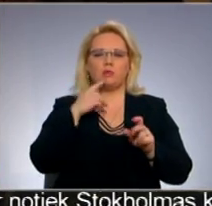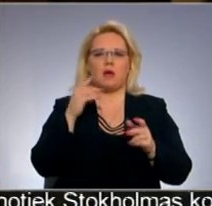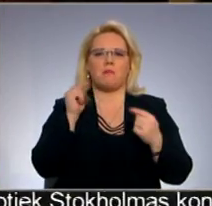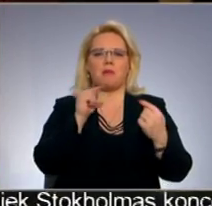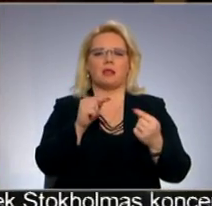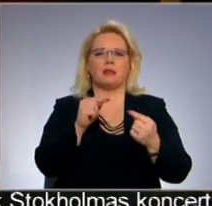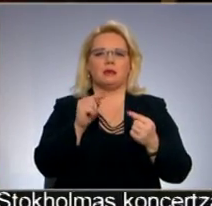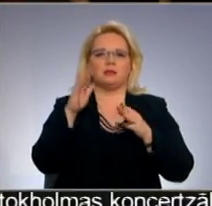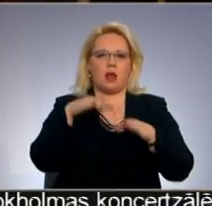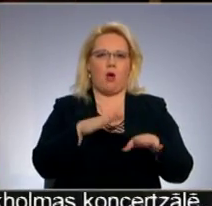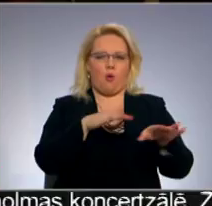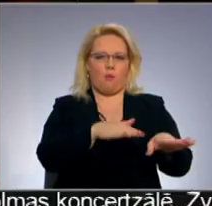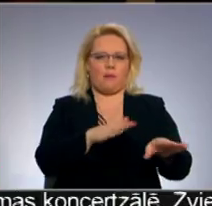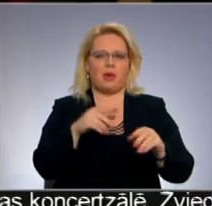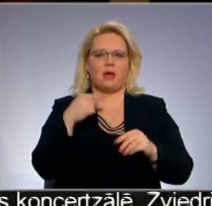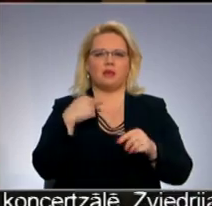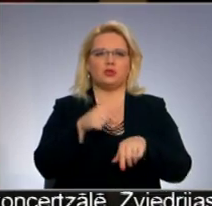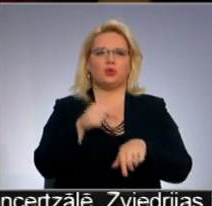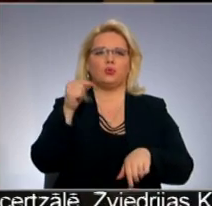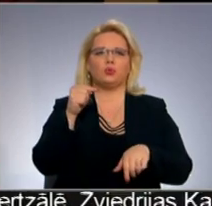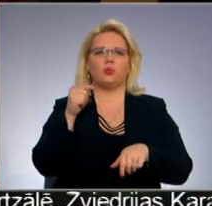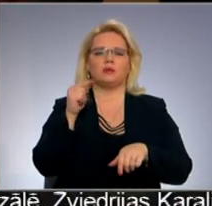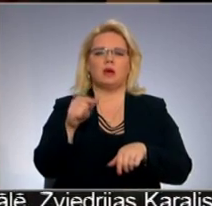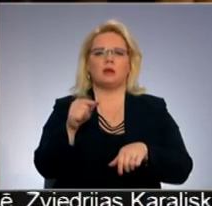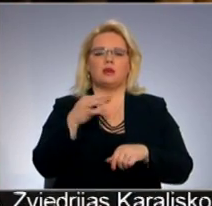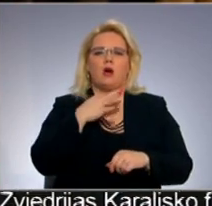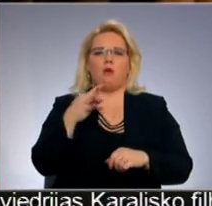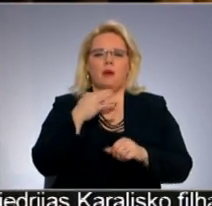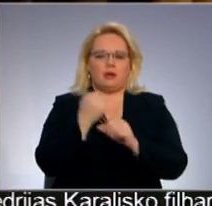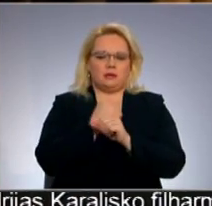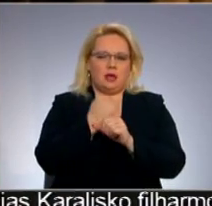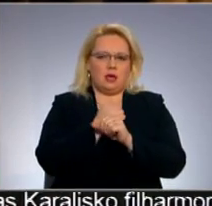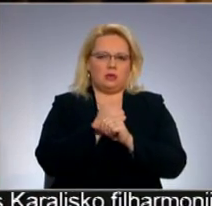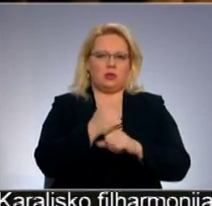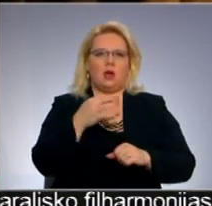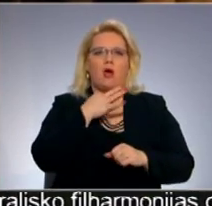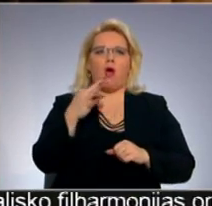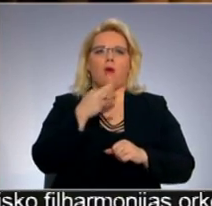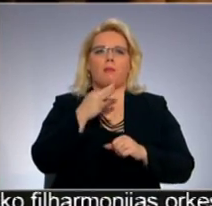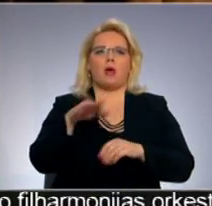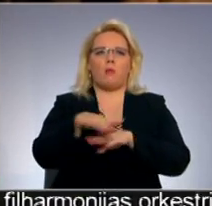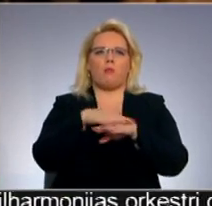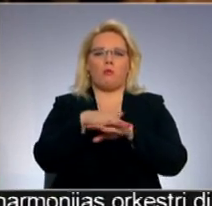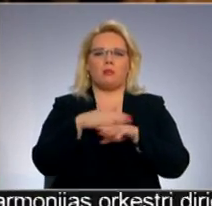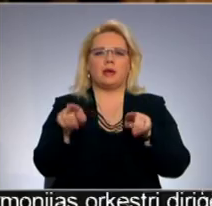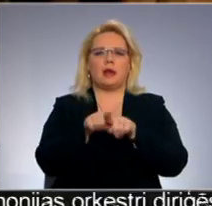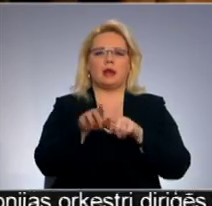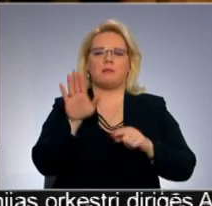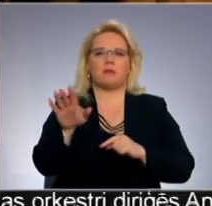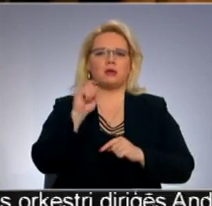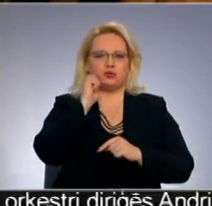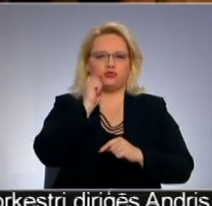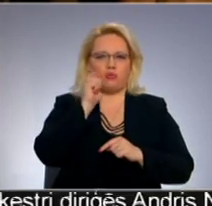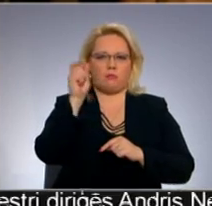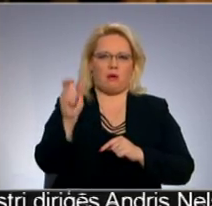straumi. Precīzi tā, sapcīt jūtos, ka es tās opera stājus. Pēc opera publika arī ir. Tā kā pie zobā arī